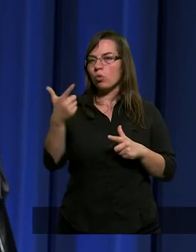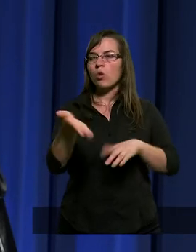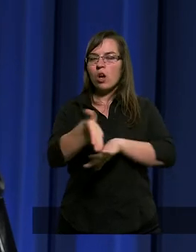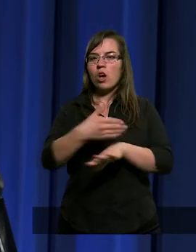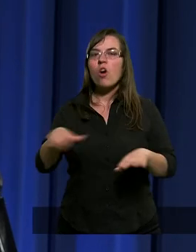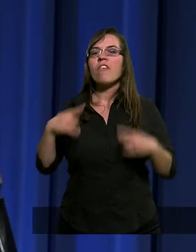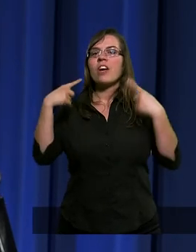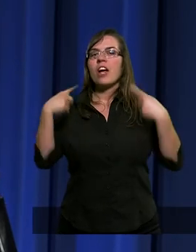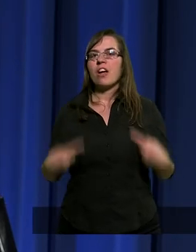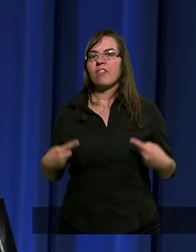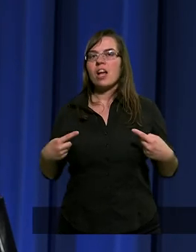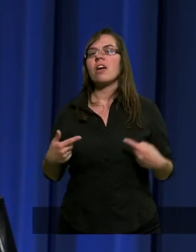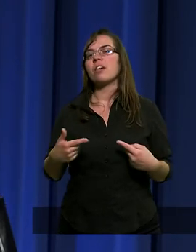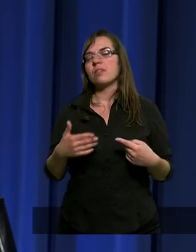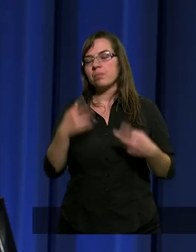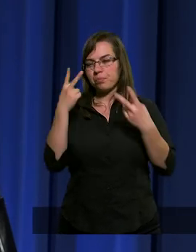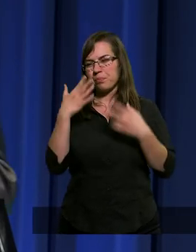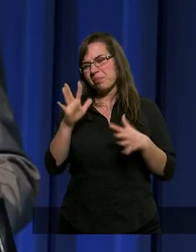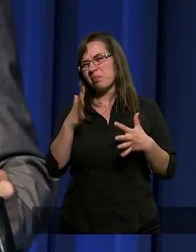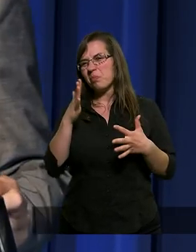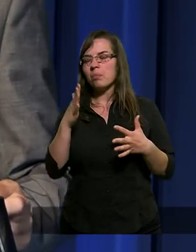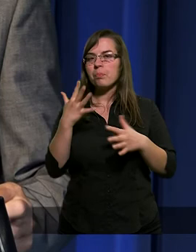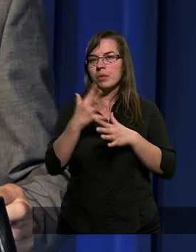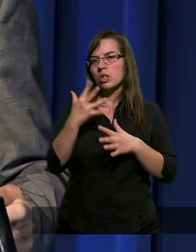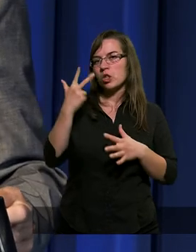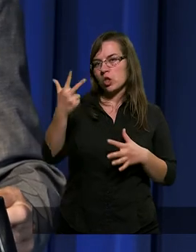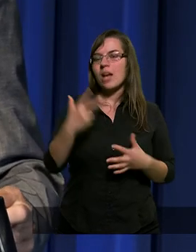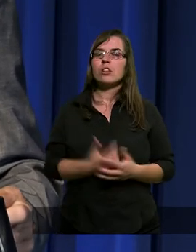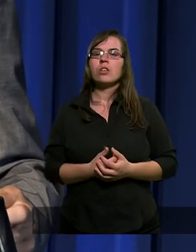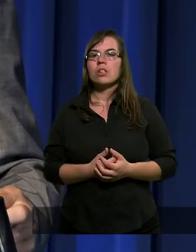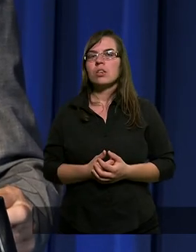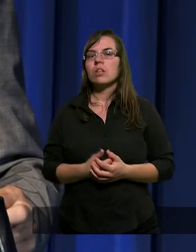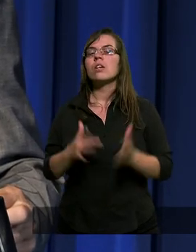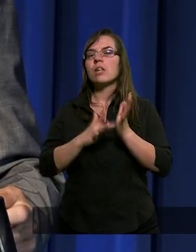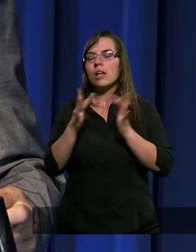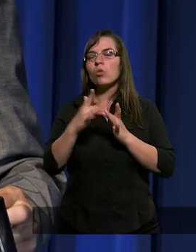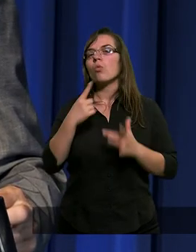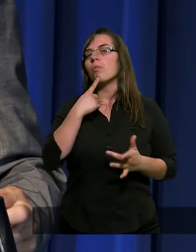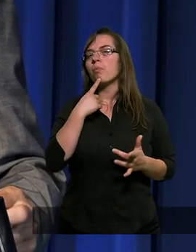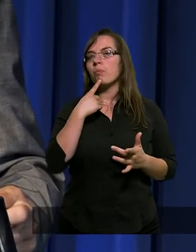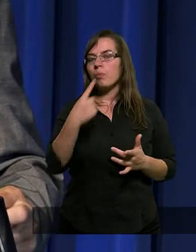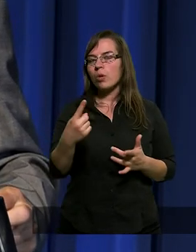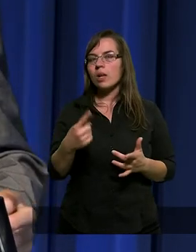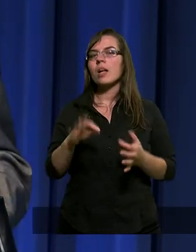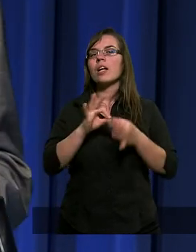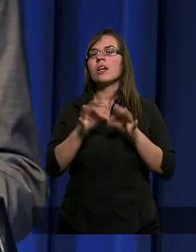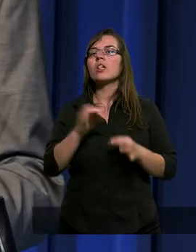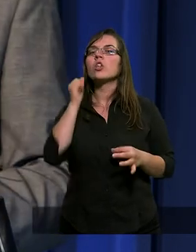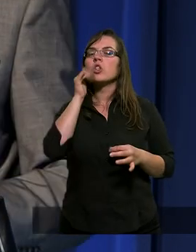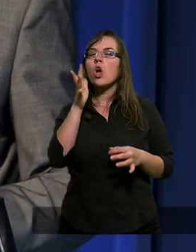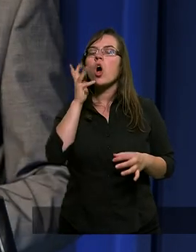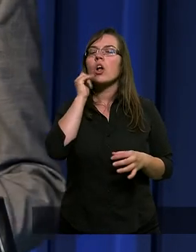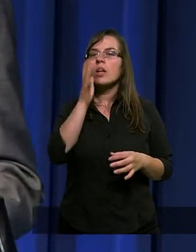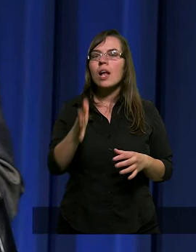rozdział i wiersz czytajmy pięćdziesiąty trzeci. Chrystus powiedział Gdy